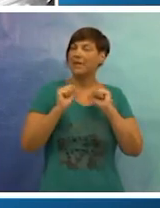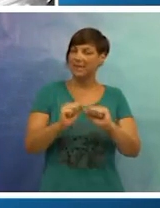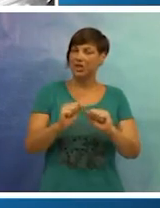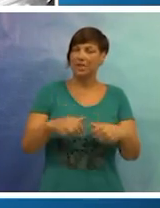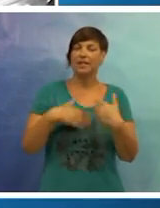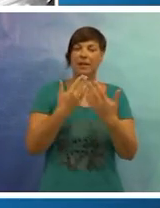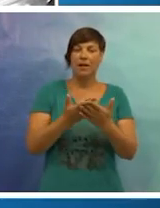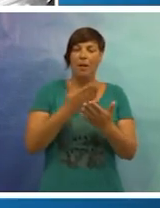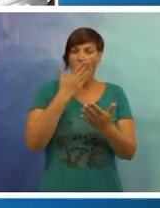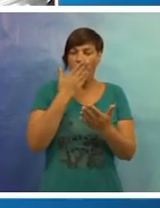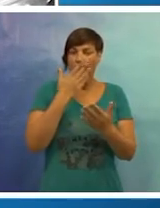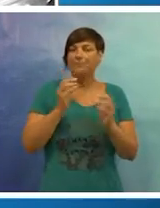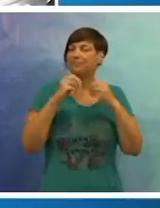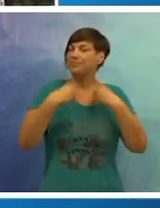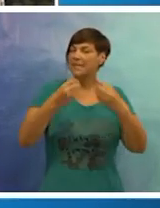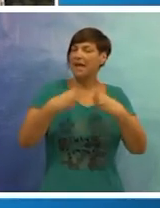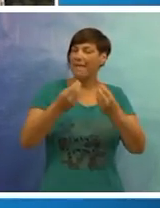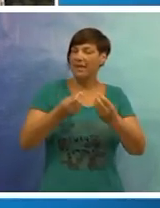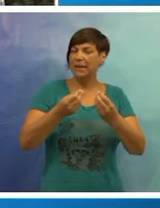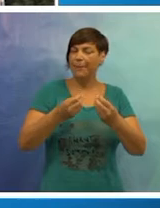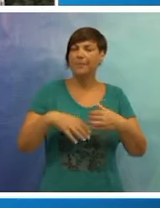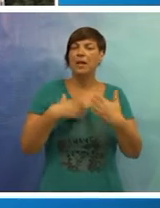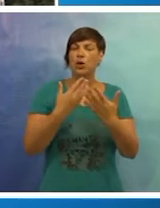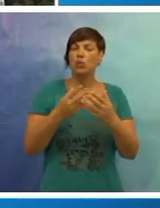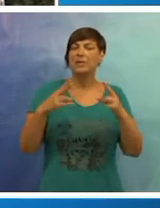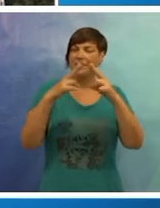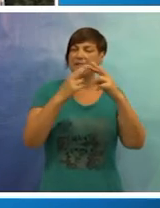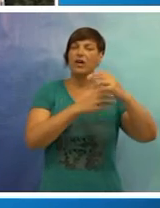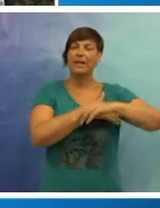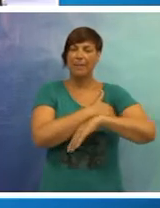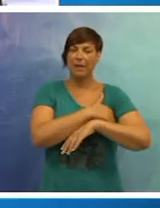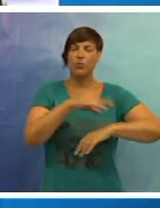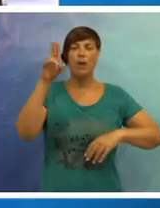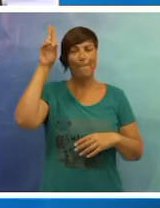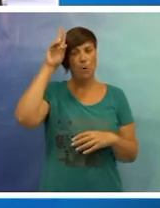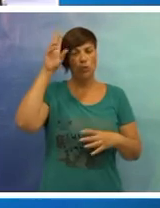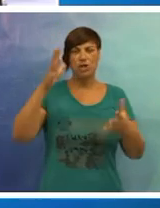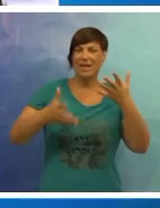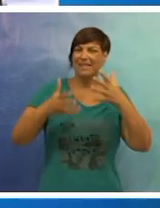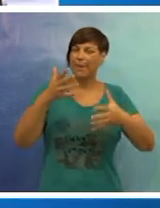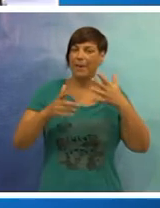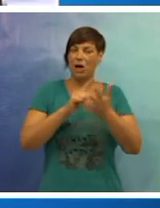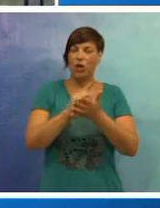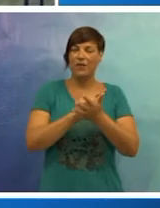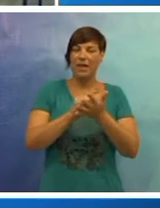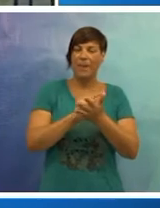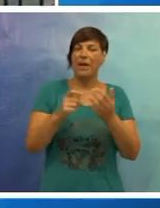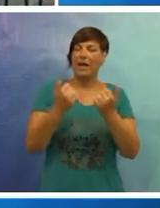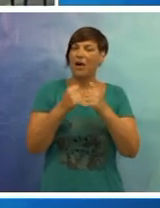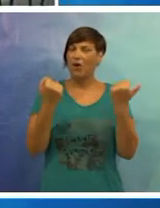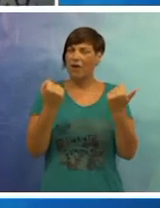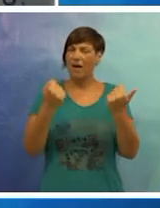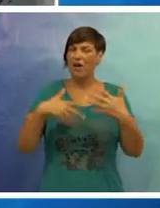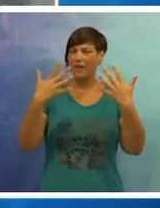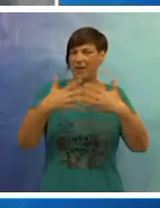Preporuka je zaštititi se i postupati prema savjetima nadležnih tijela. Uz visoke temperature moguće je i nestabilno vrijeme kao